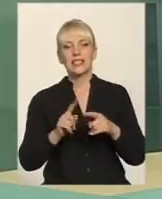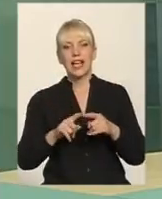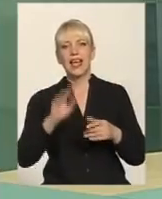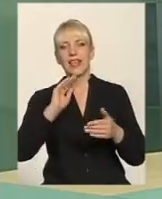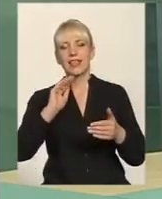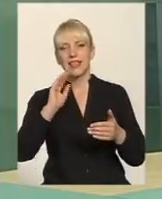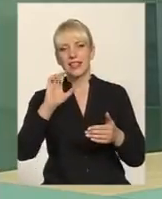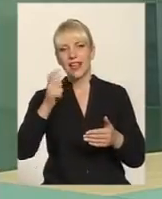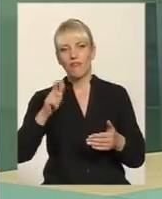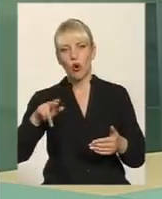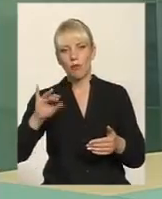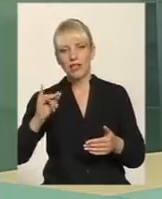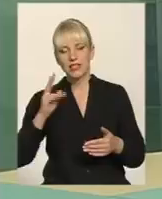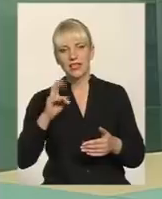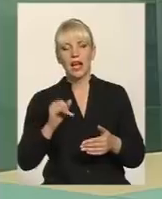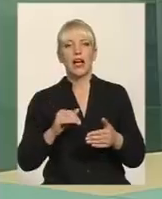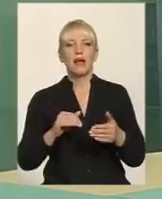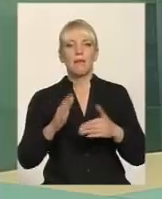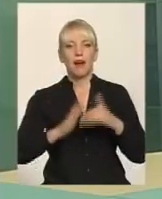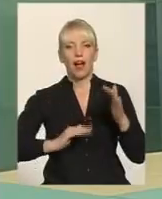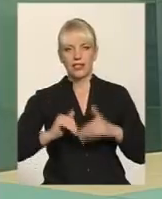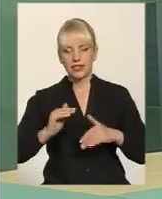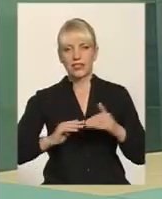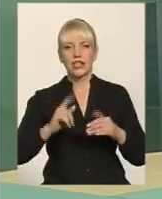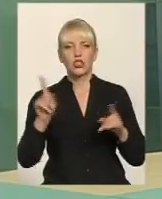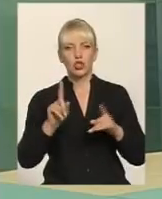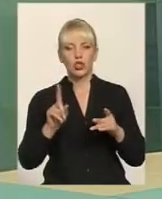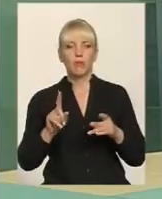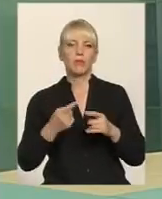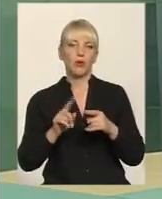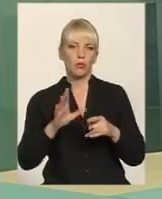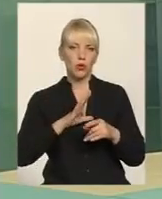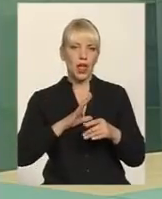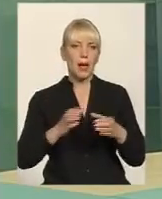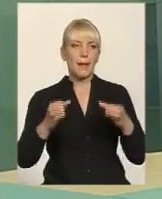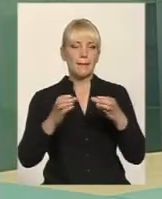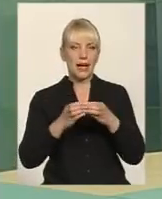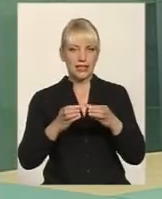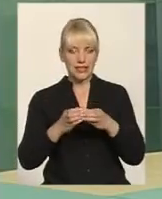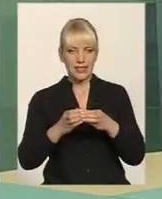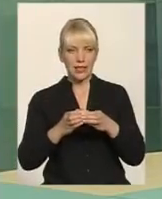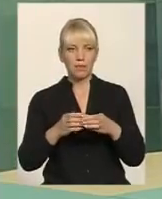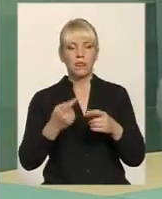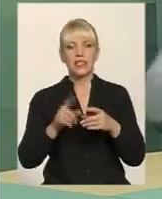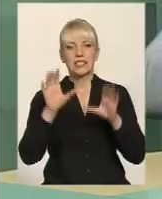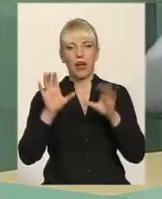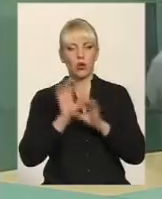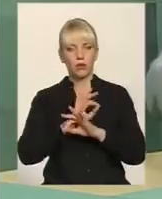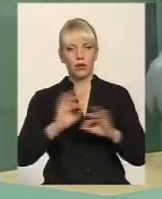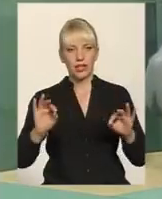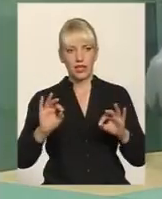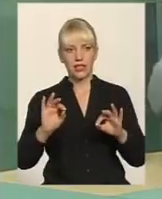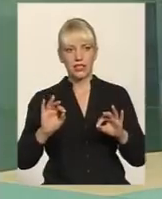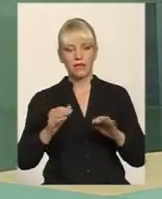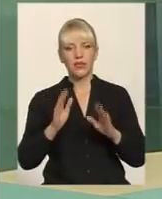людину до партії, і партія бере на себе відповідальність. Закон прекрасний, закон кращий, ніж той, що був, але він ставить умови перед нами і тільки від